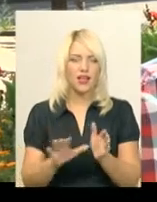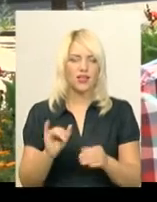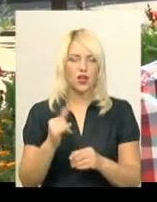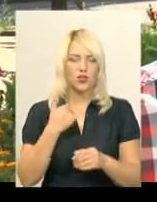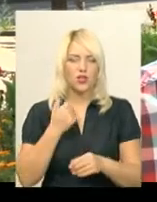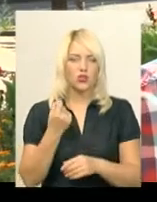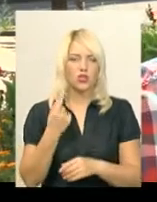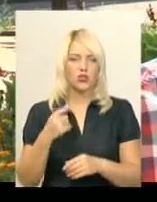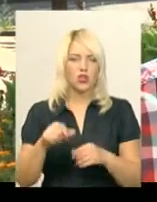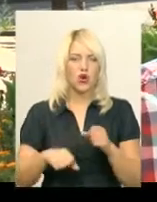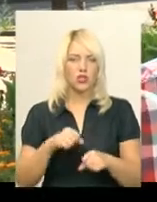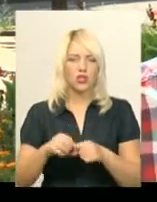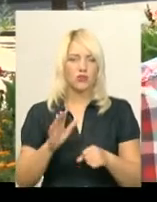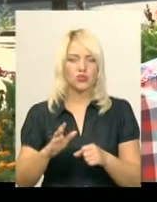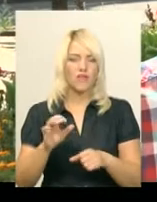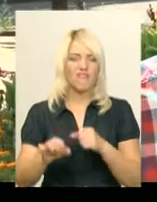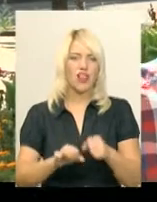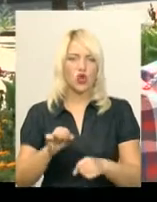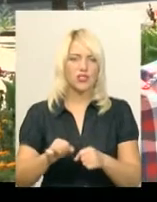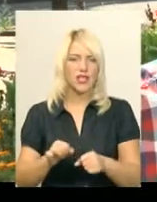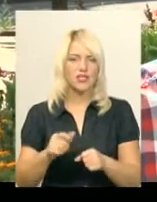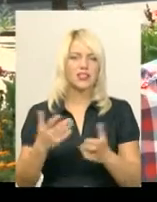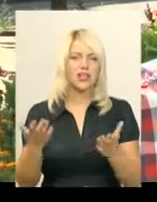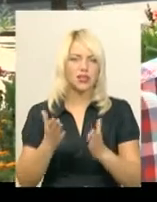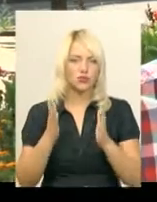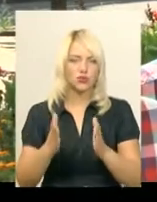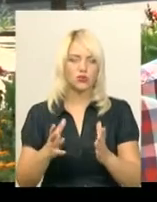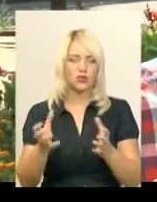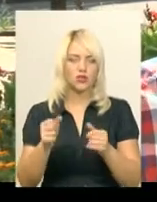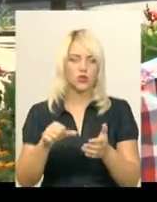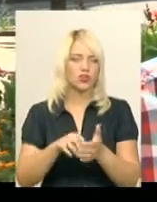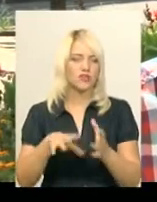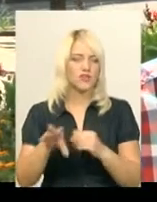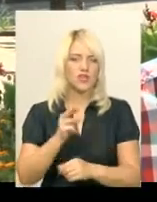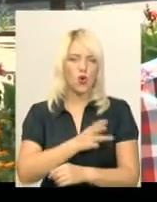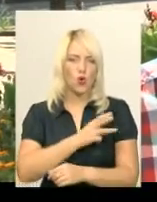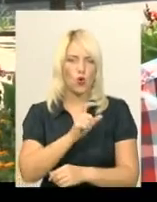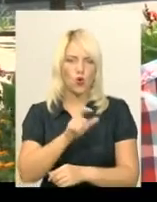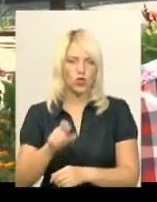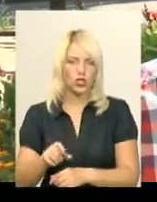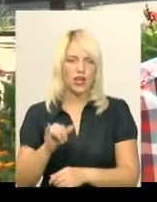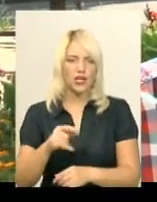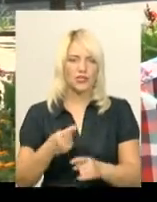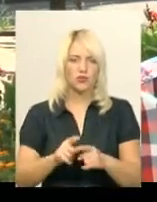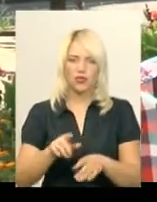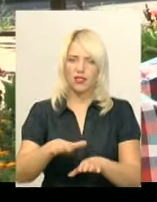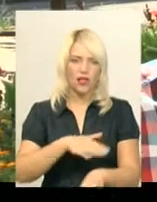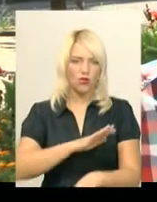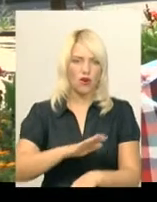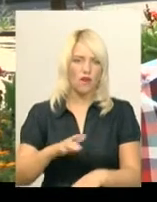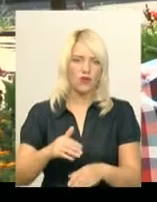годині у нас розпочинається велозаїзд, в якому можуть брати участь буквально всі-всі-всі охочі і всі бажаючі. Він буде недовгим,